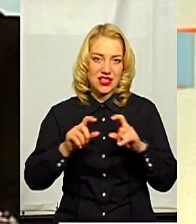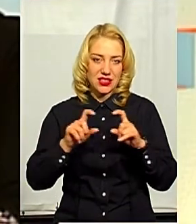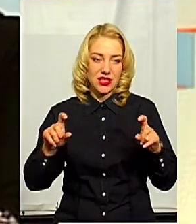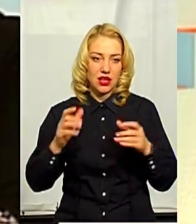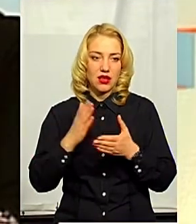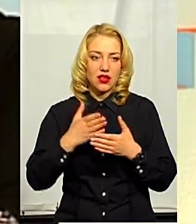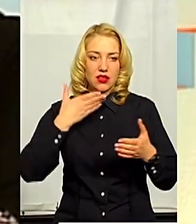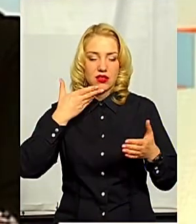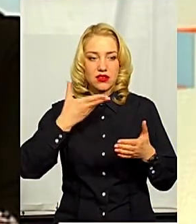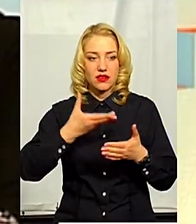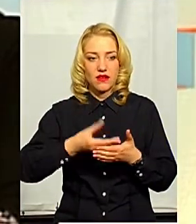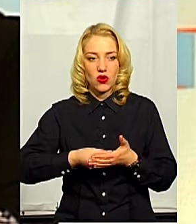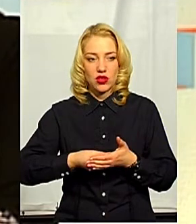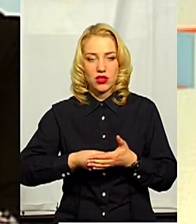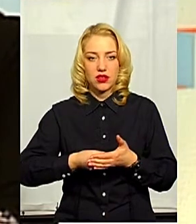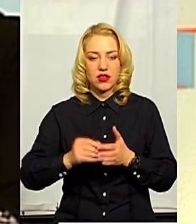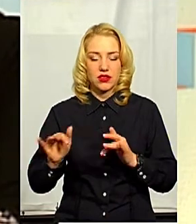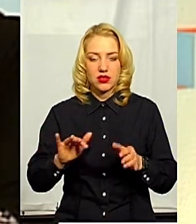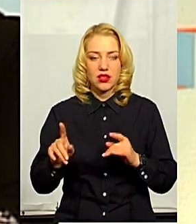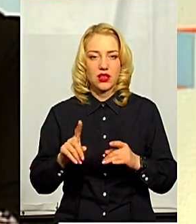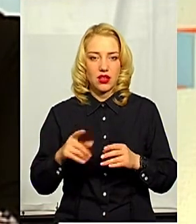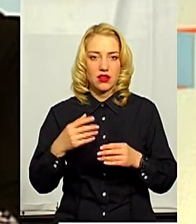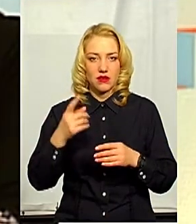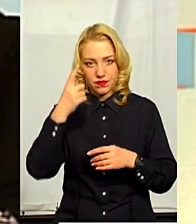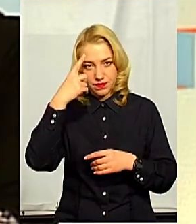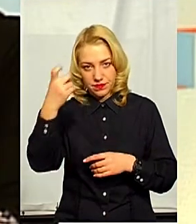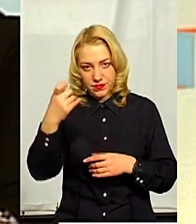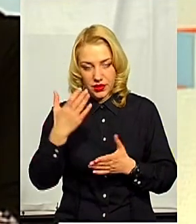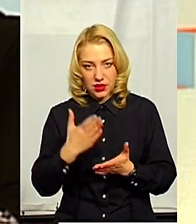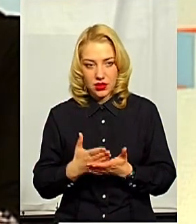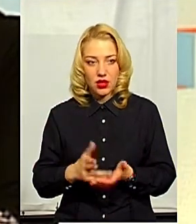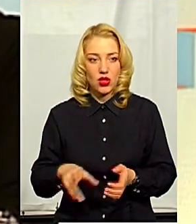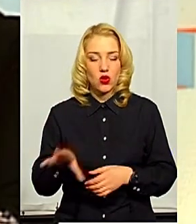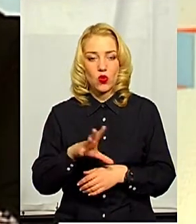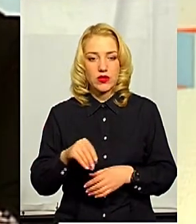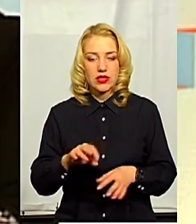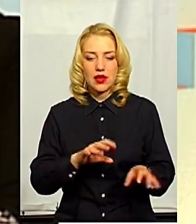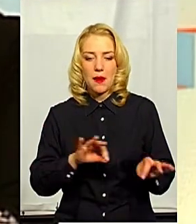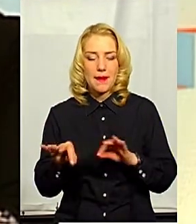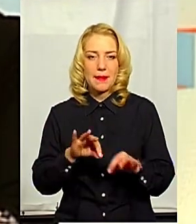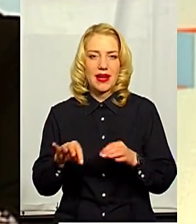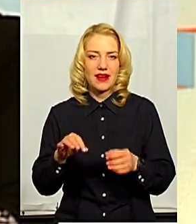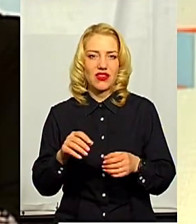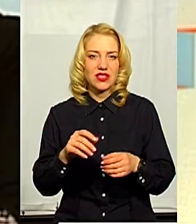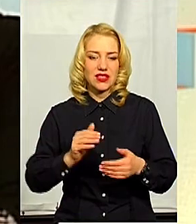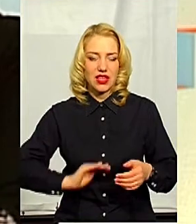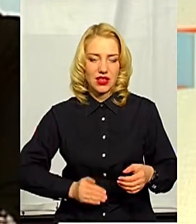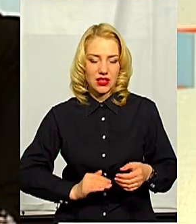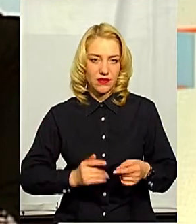свої розроблені алгоритми дій, які доведені. Так само до всіх перевізників доведена